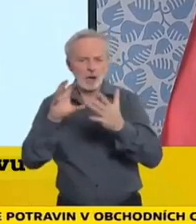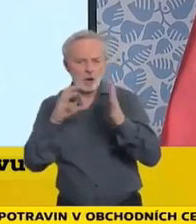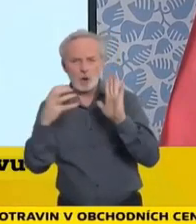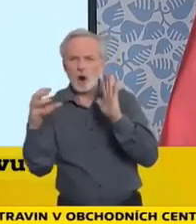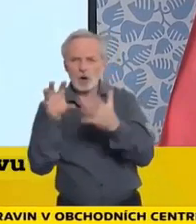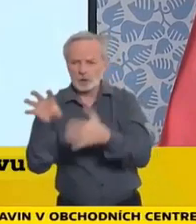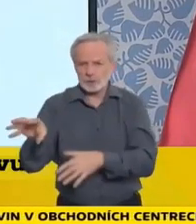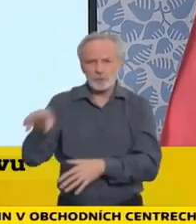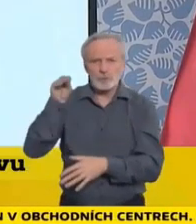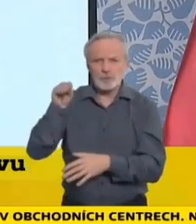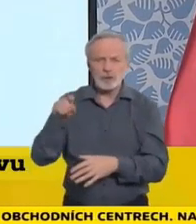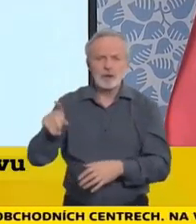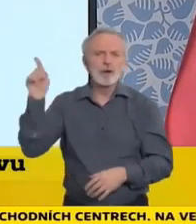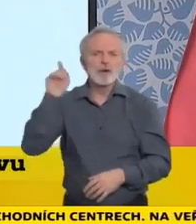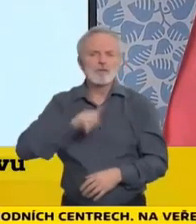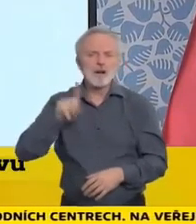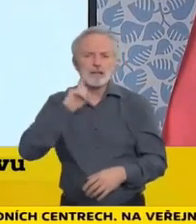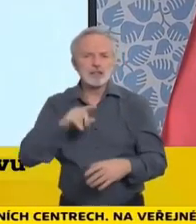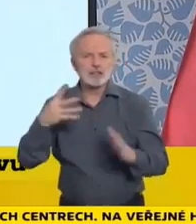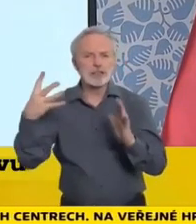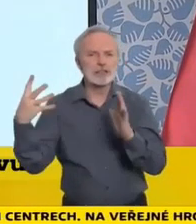slyším neuvěřitelné věci,